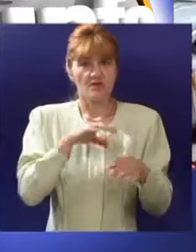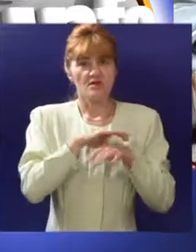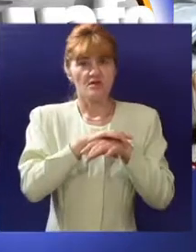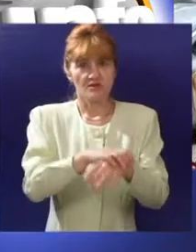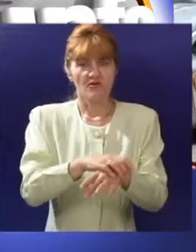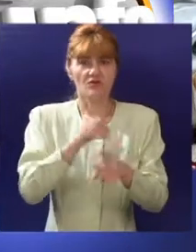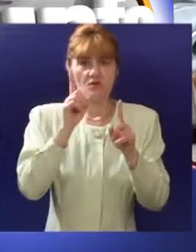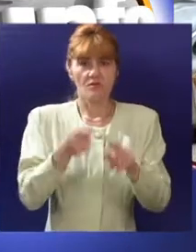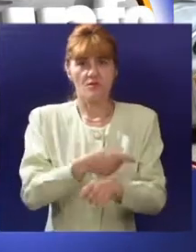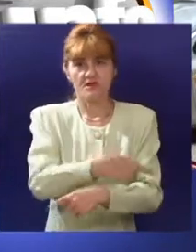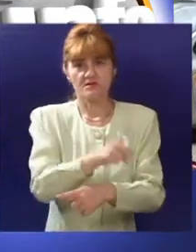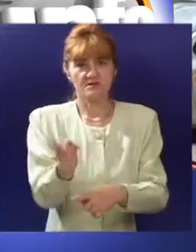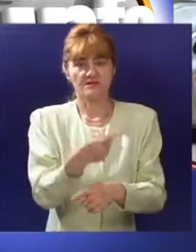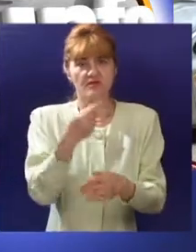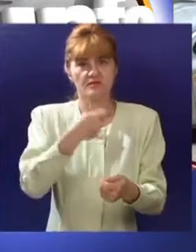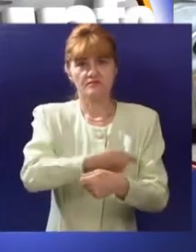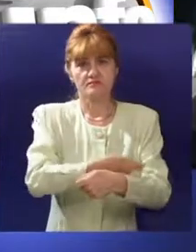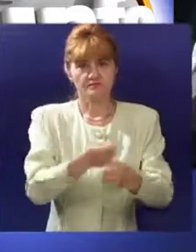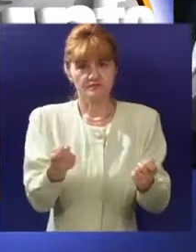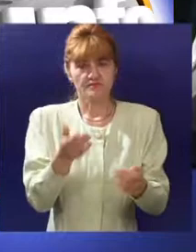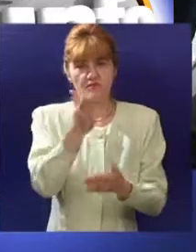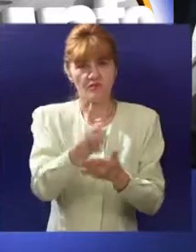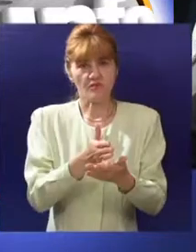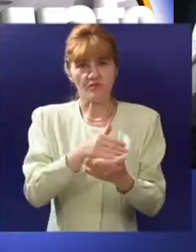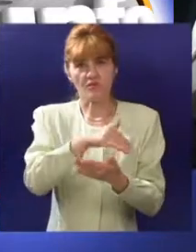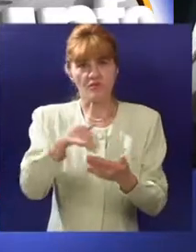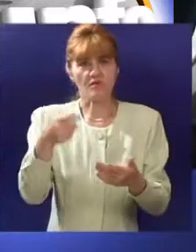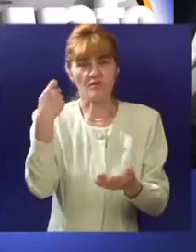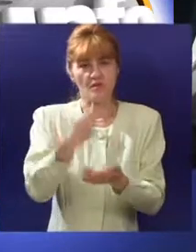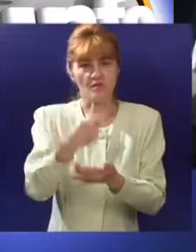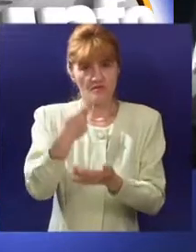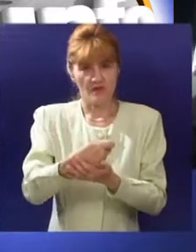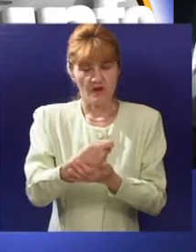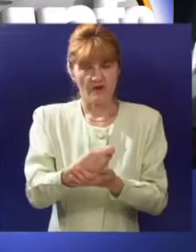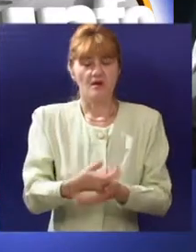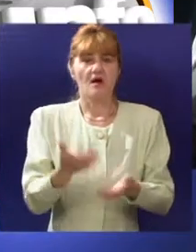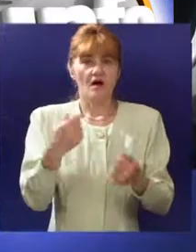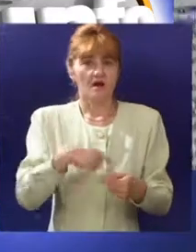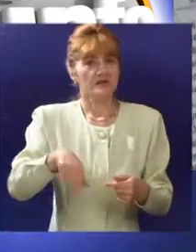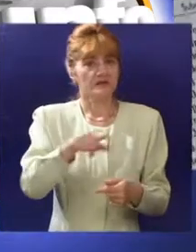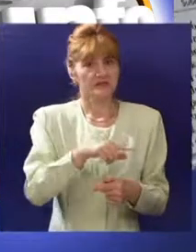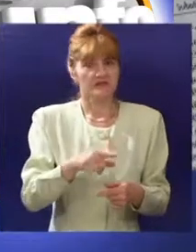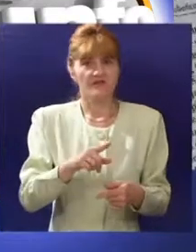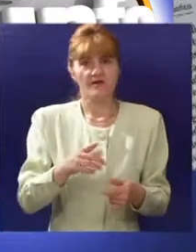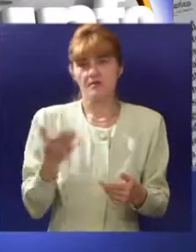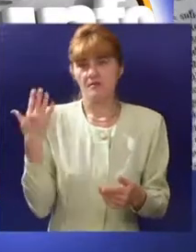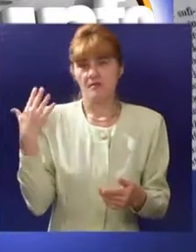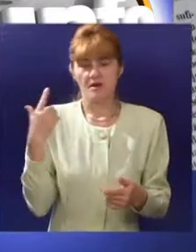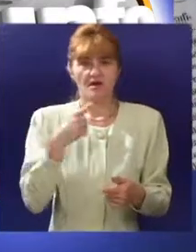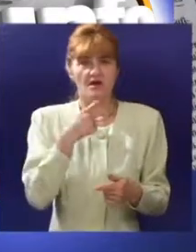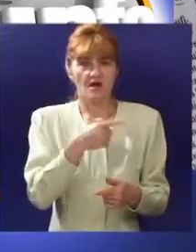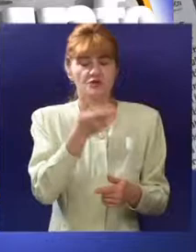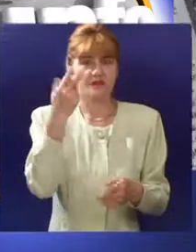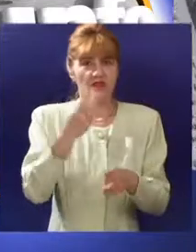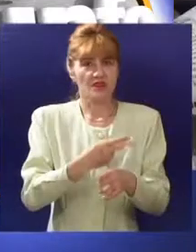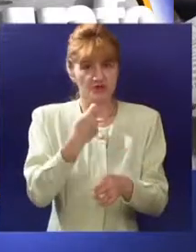dovedeno je pred svršen čin. Iako je bilo najavljeno da će im poslednja godina biti finansirana iz budžeta, svega nekoliko dana pred